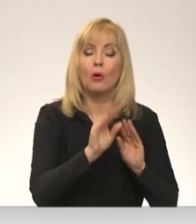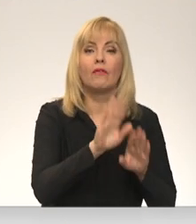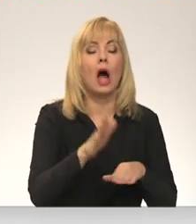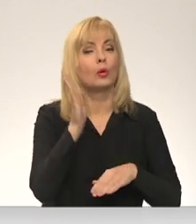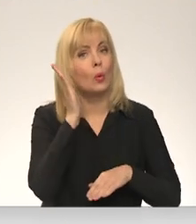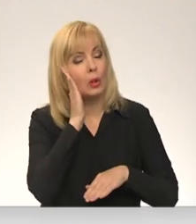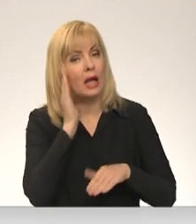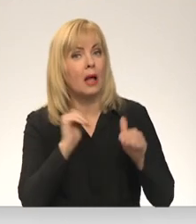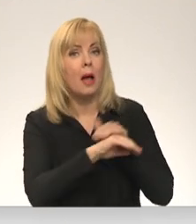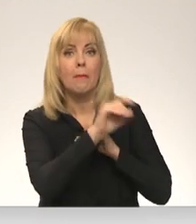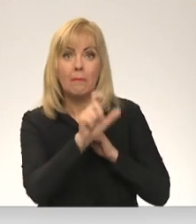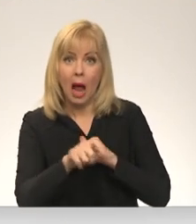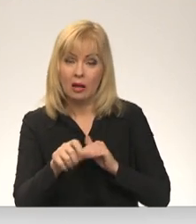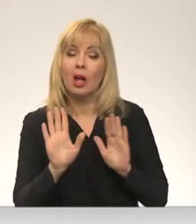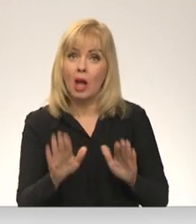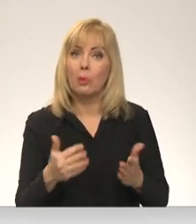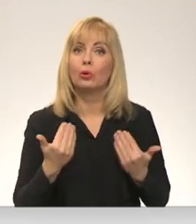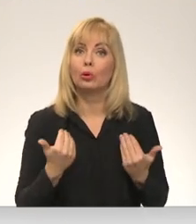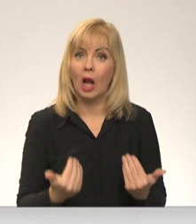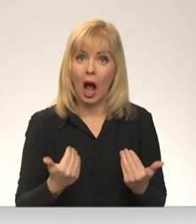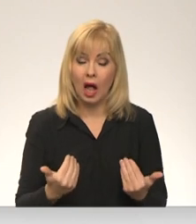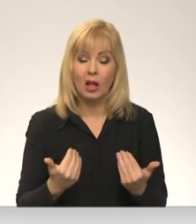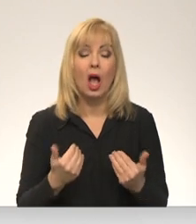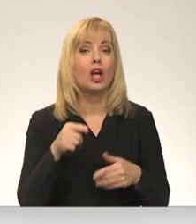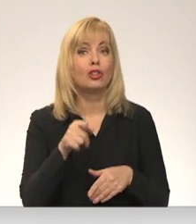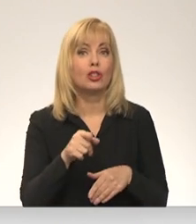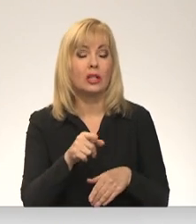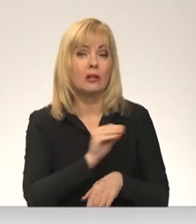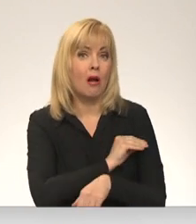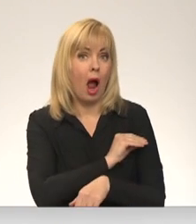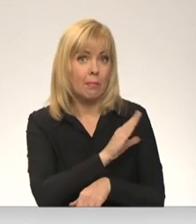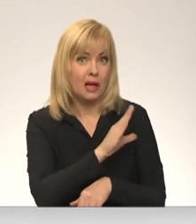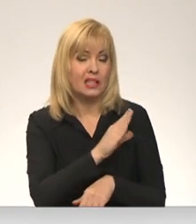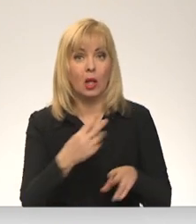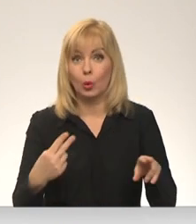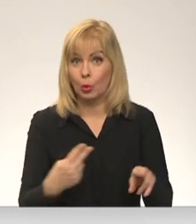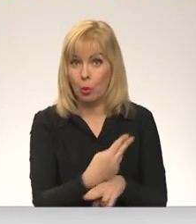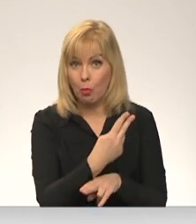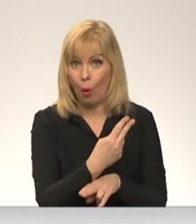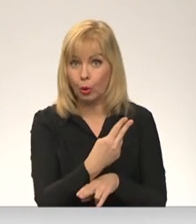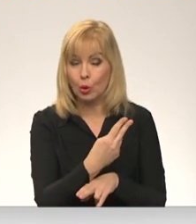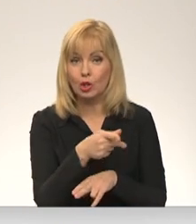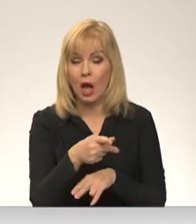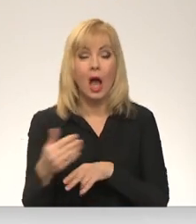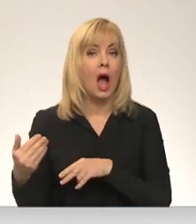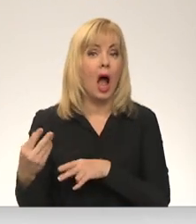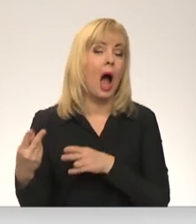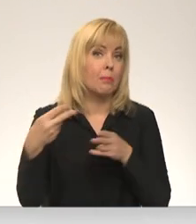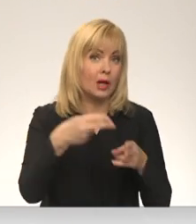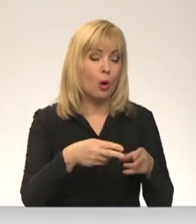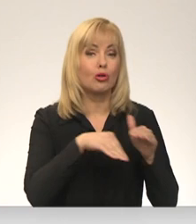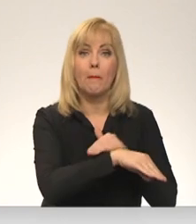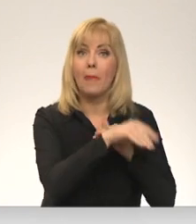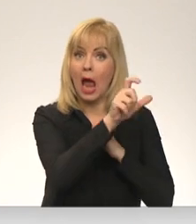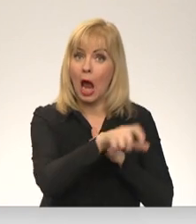izmitināt bēgļus. Jābūt reāliem, šobrīd, ja šī kapacitāte dubultosies, atbrauka šo bēgļu